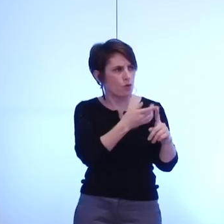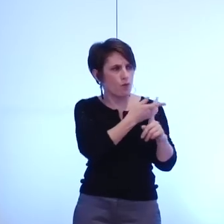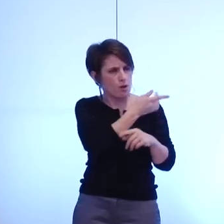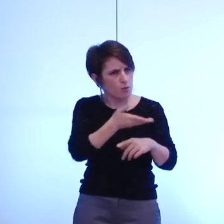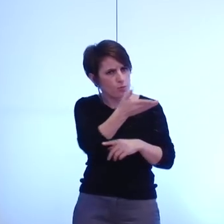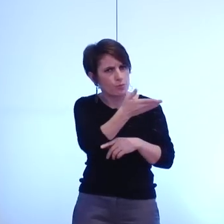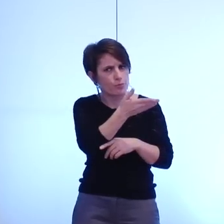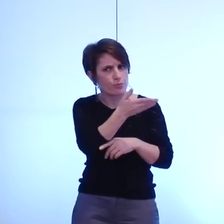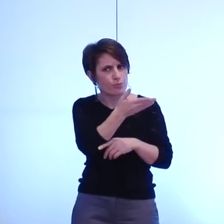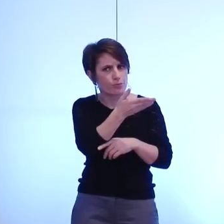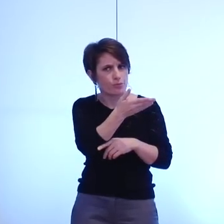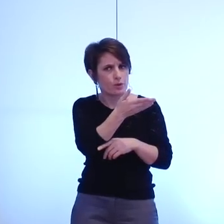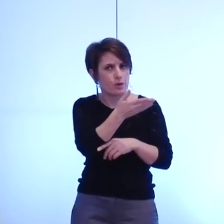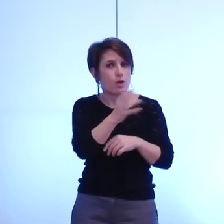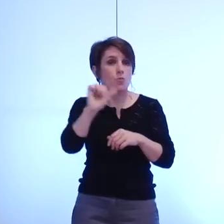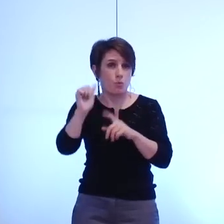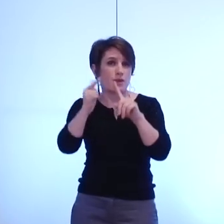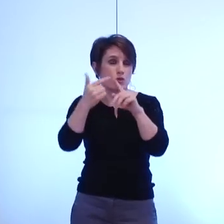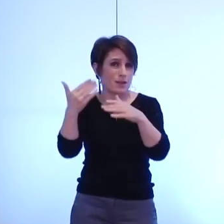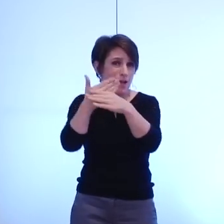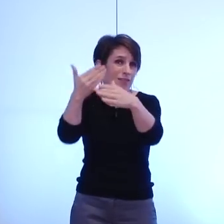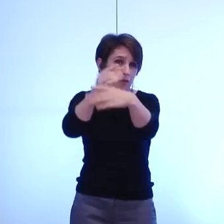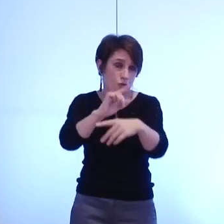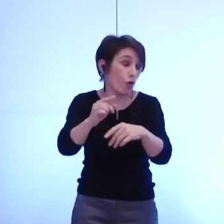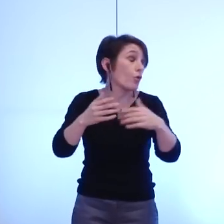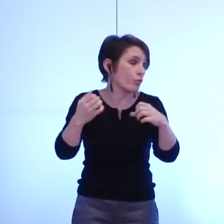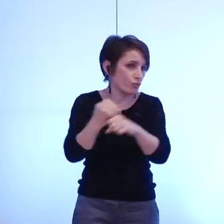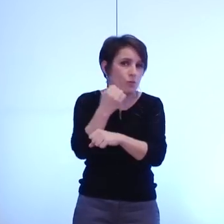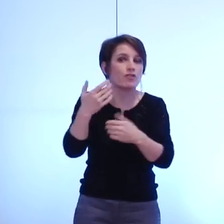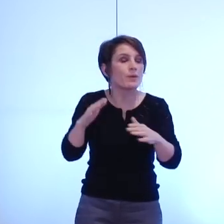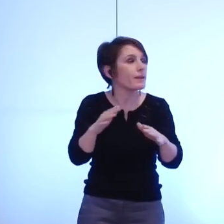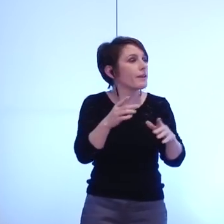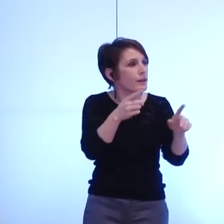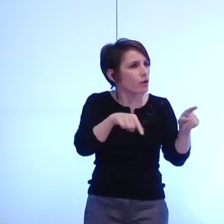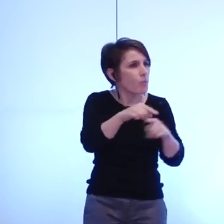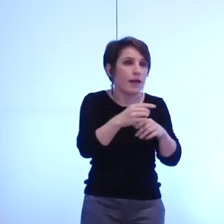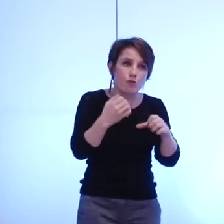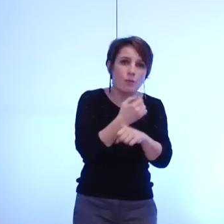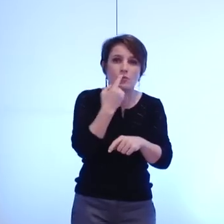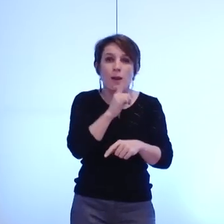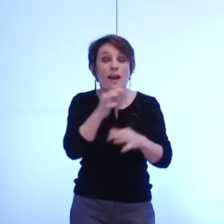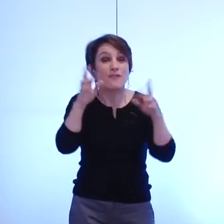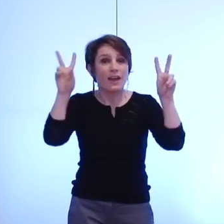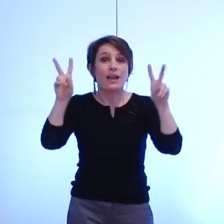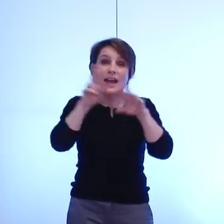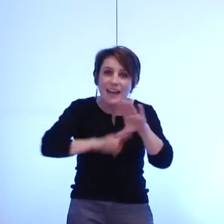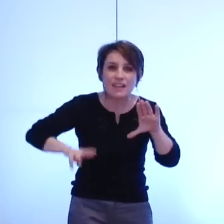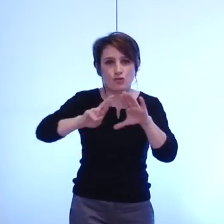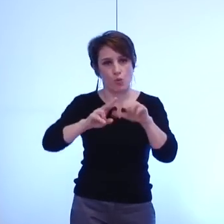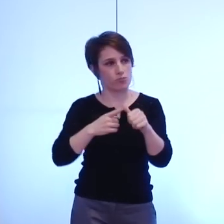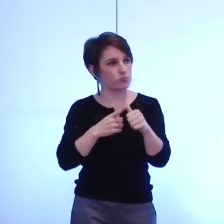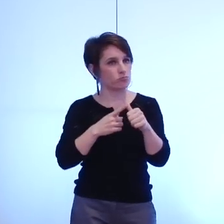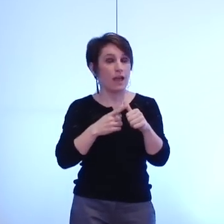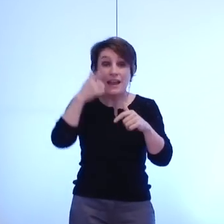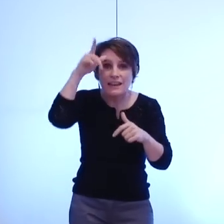par hélas pas les deux premiers intervenants on aurait aimé entendre parler de la région on aurait aimé entendre parler